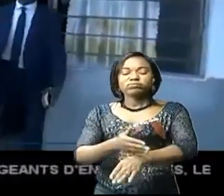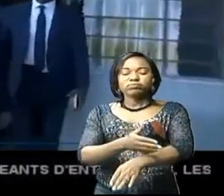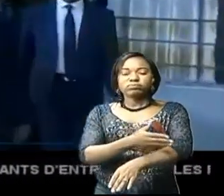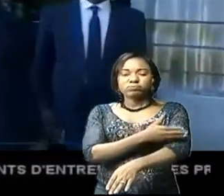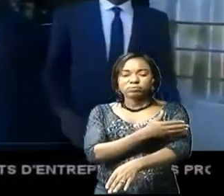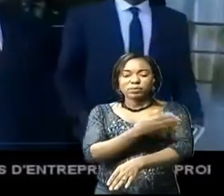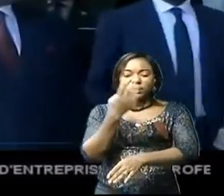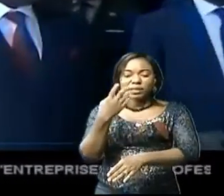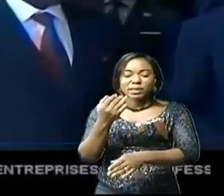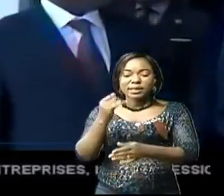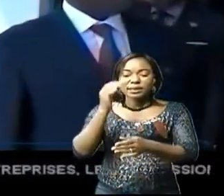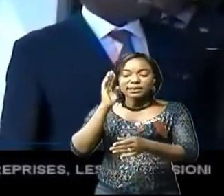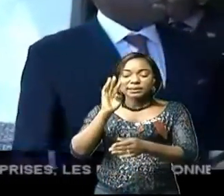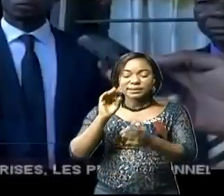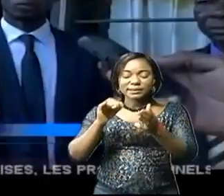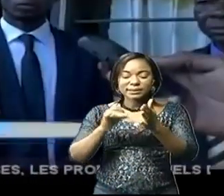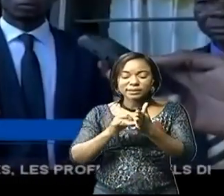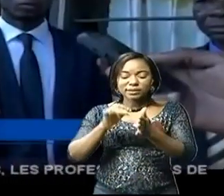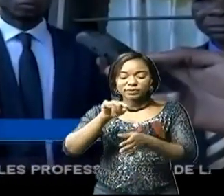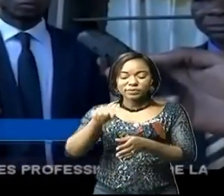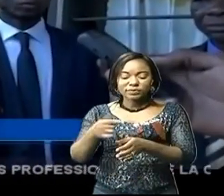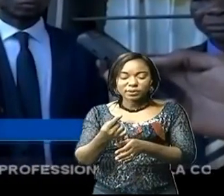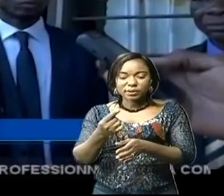,88%.